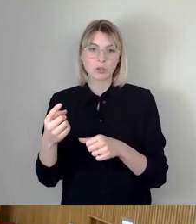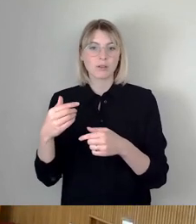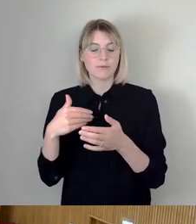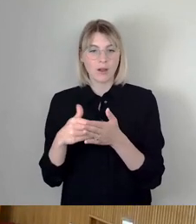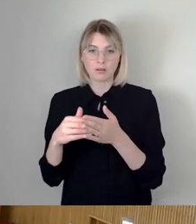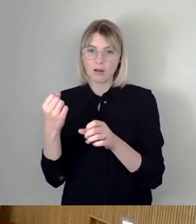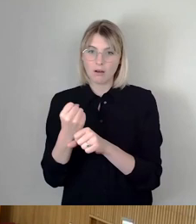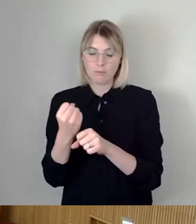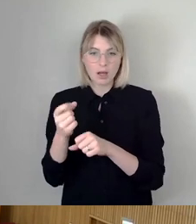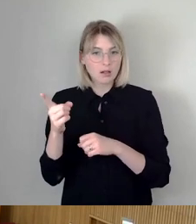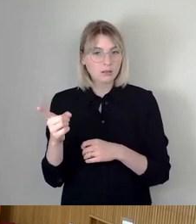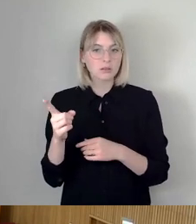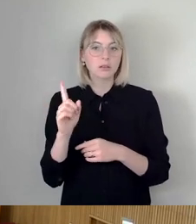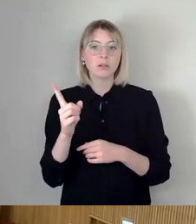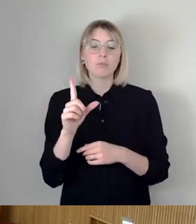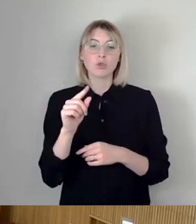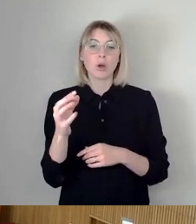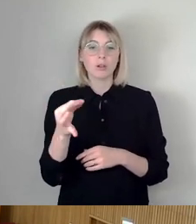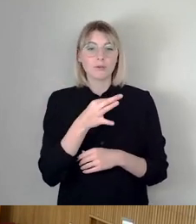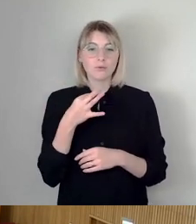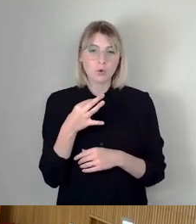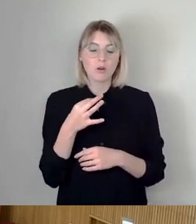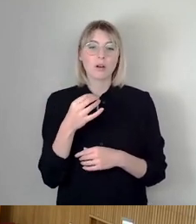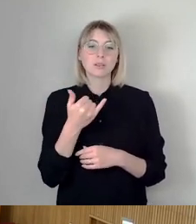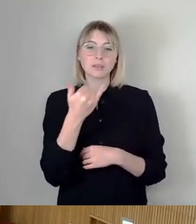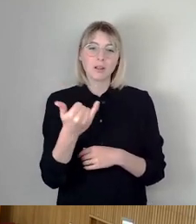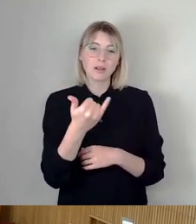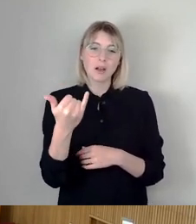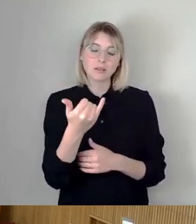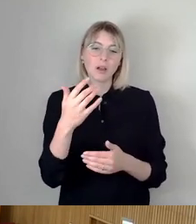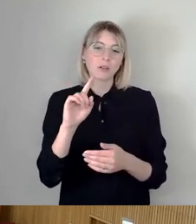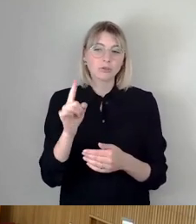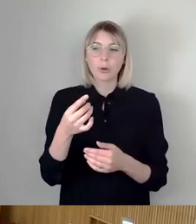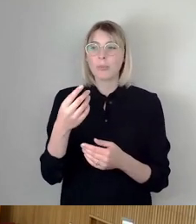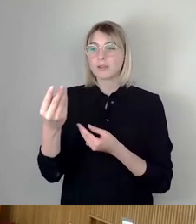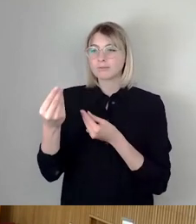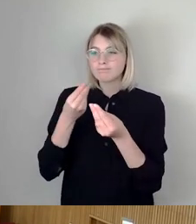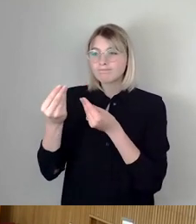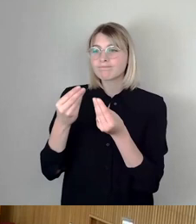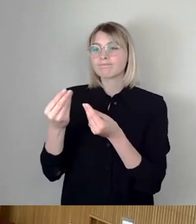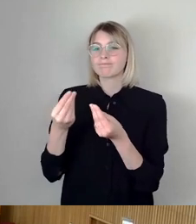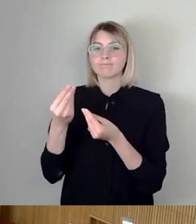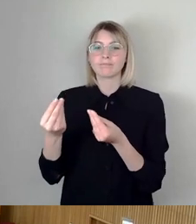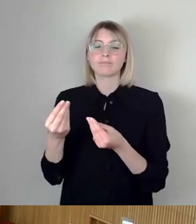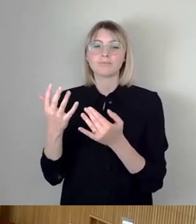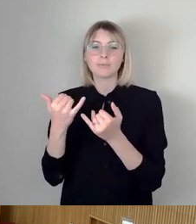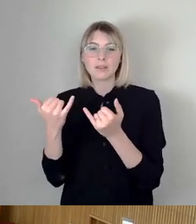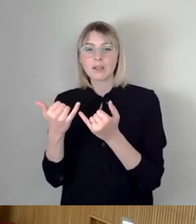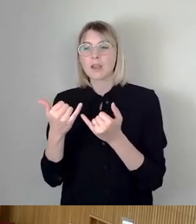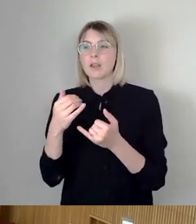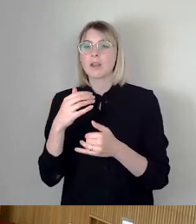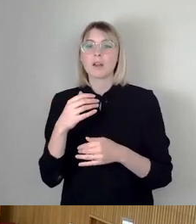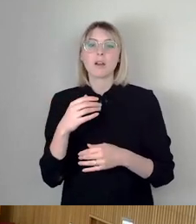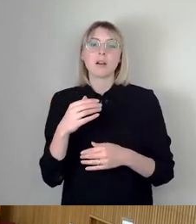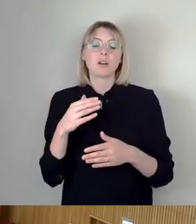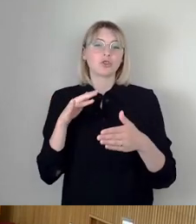bedeutet aber für uns, jedes Jahr auch mit Vattenfall zu sprechen, dass man also im Sinne der Eröffnung des Stauseebads, was den